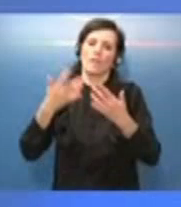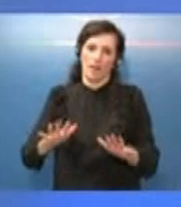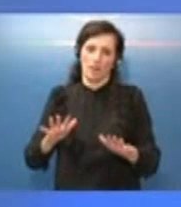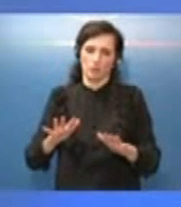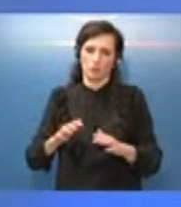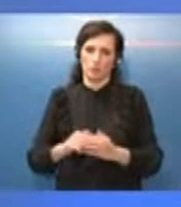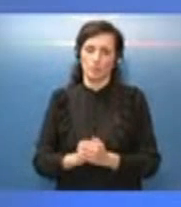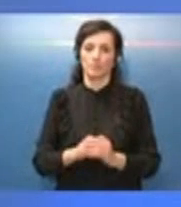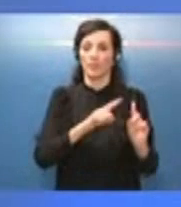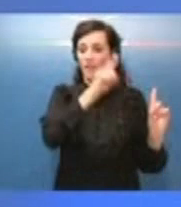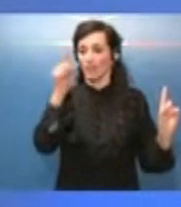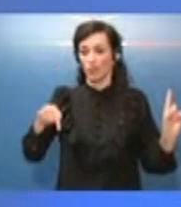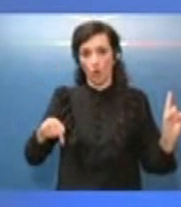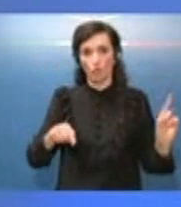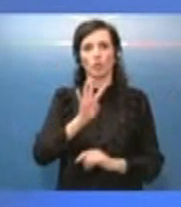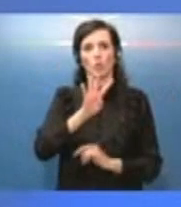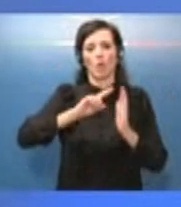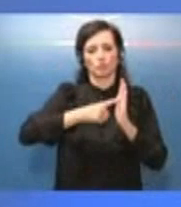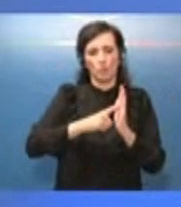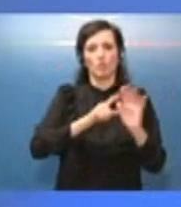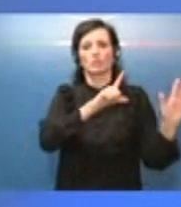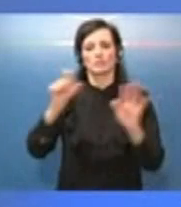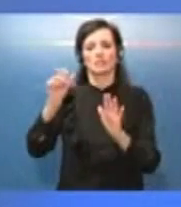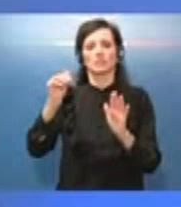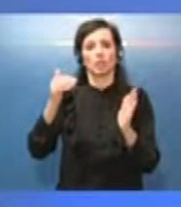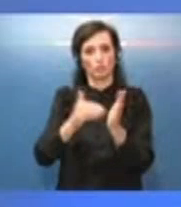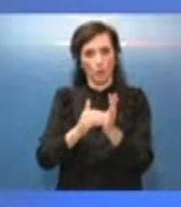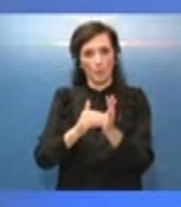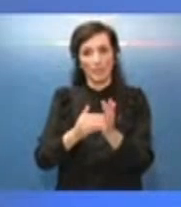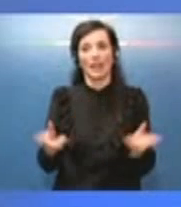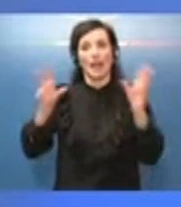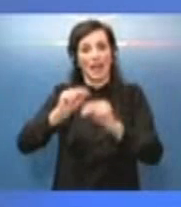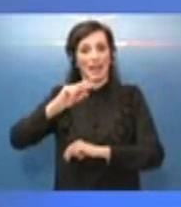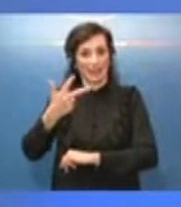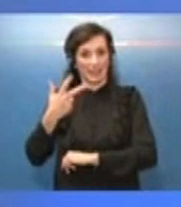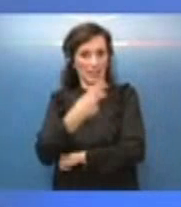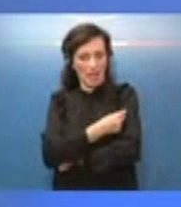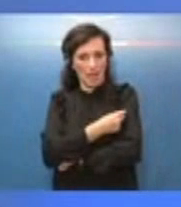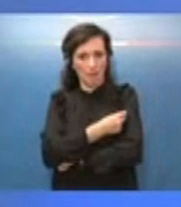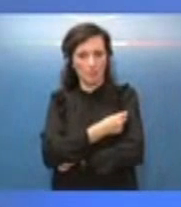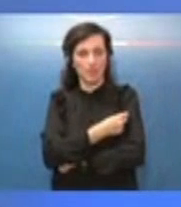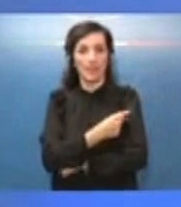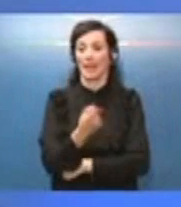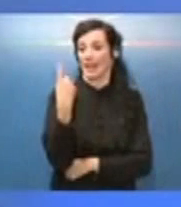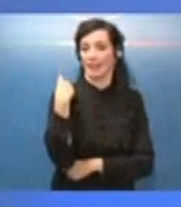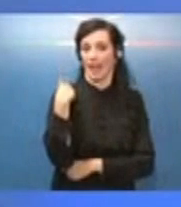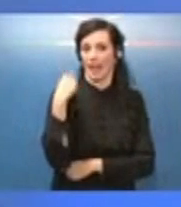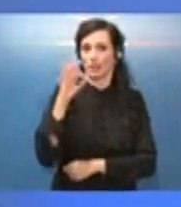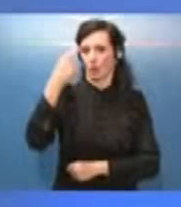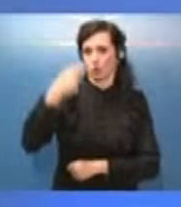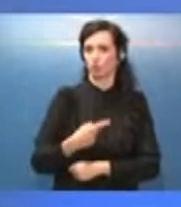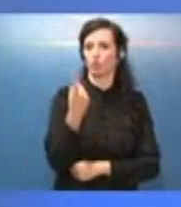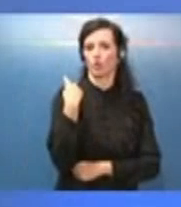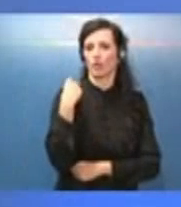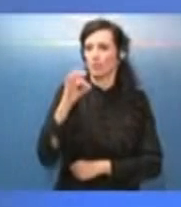Ad oggi abbiamo fatto 4 milioni e 700 mila booster, richiami, e solo nella giornata di ieri questa informazione